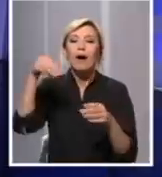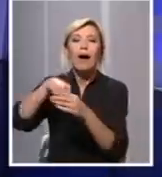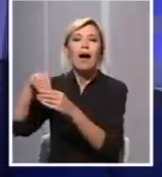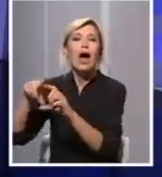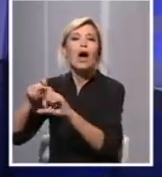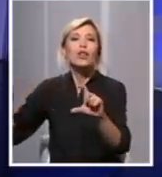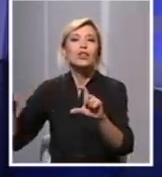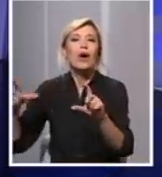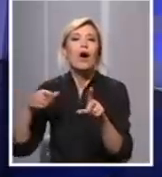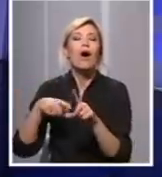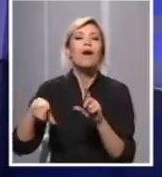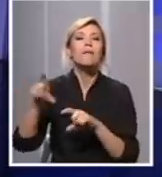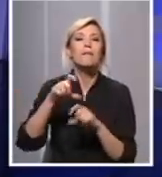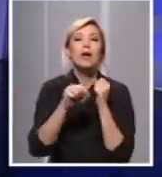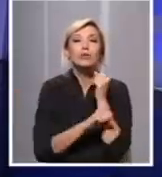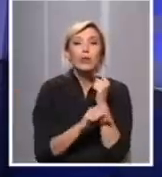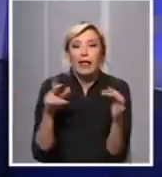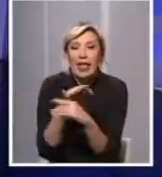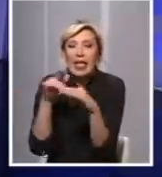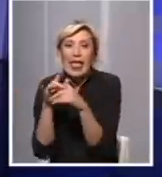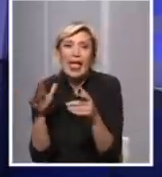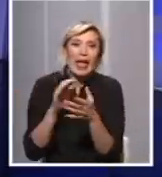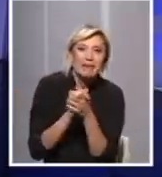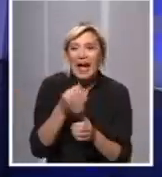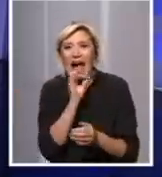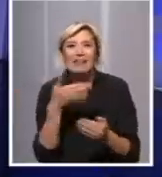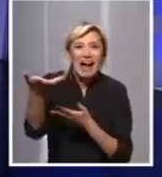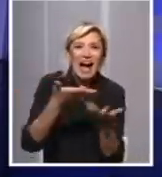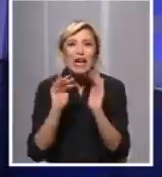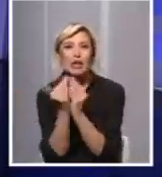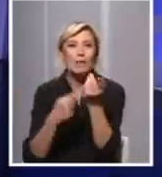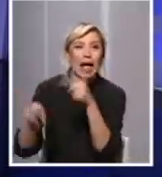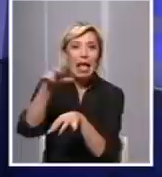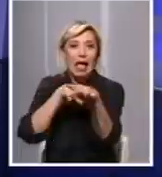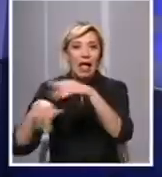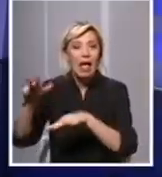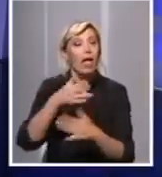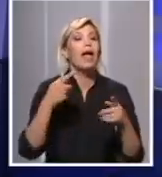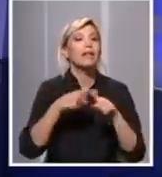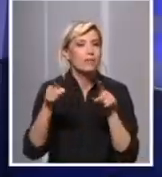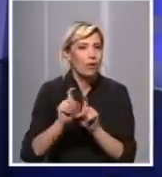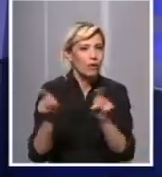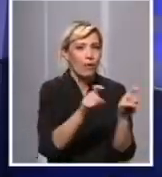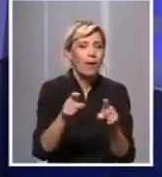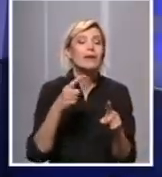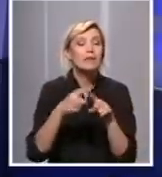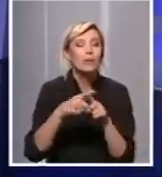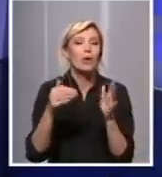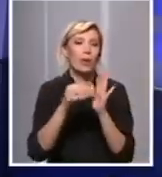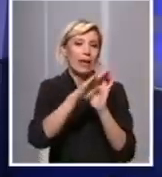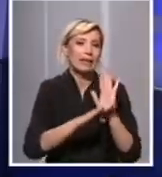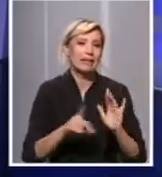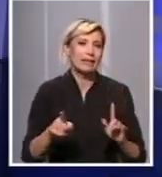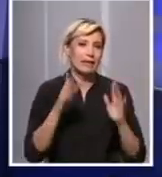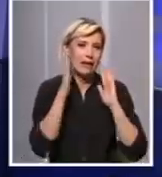domovima i na taj način je taj rizik nešto veći nego na drugim mestima. I zato treba posebno insistirati na sprovođenjem tih mera. Ja sam bio